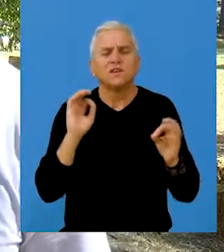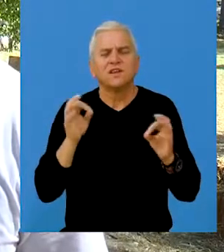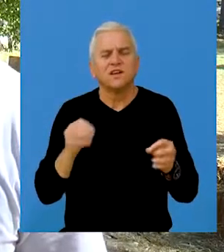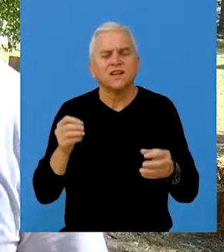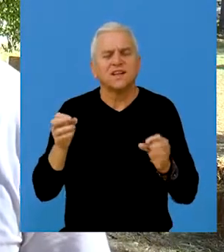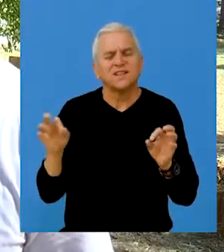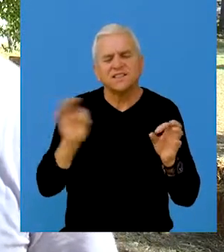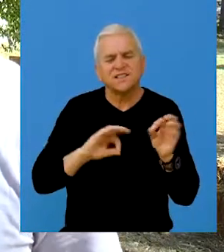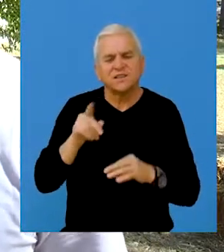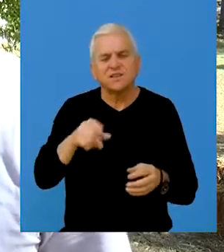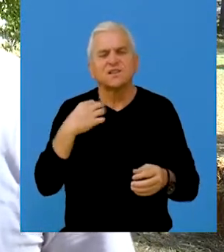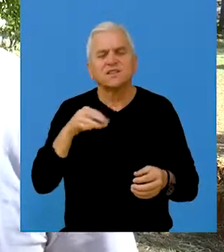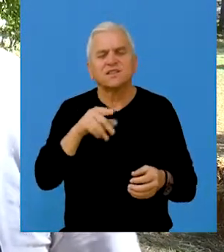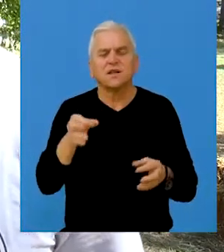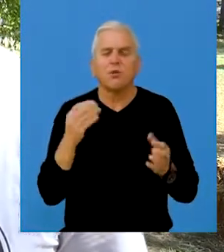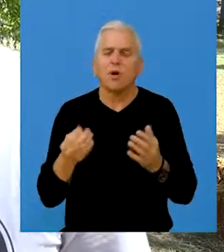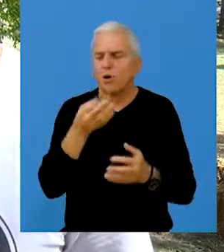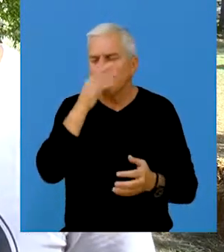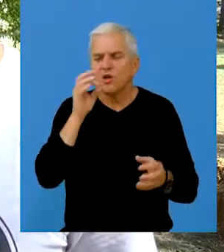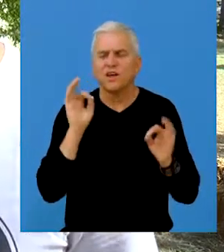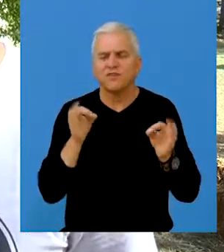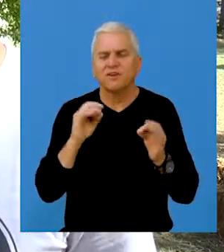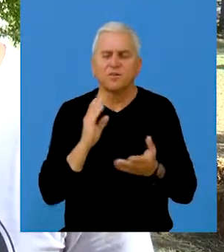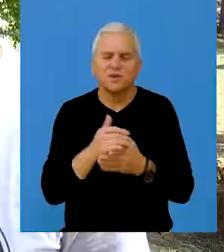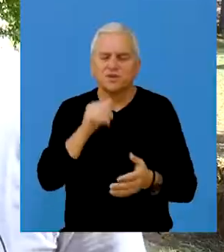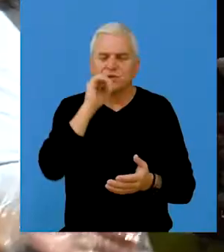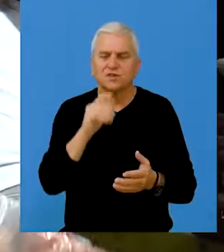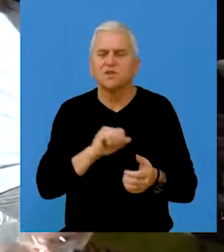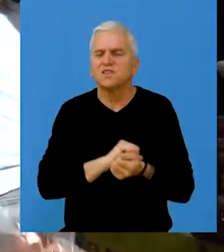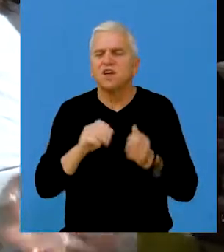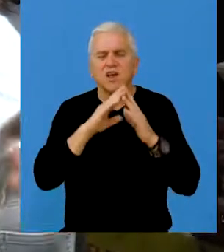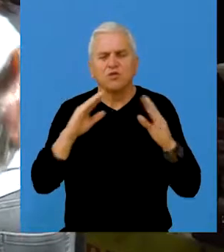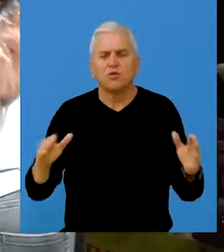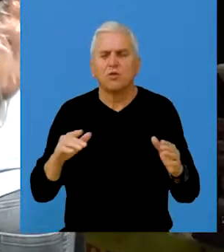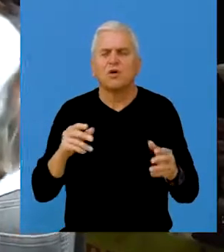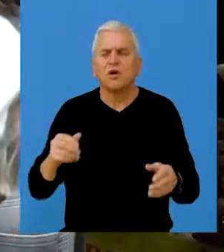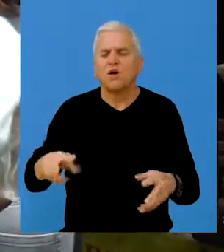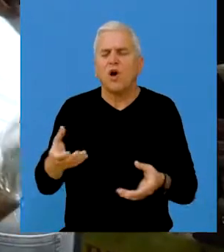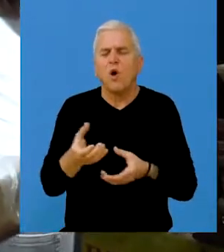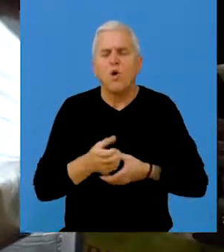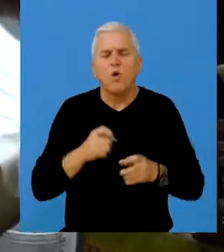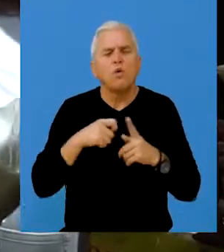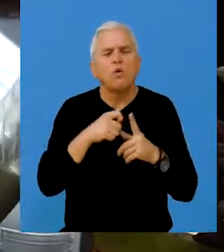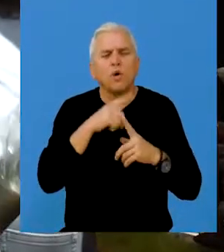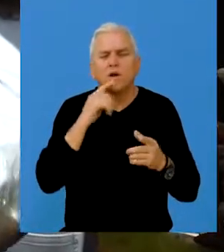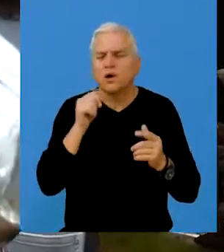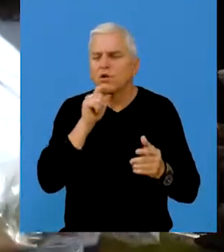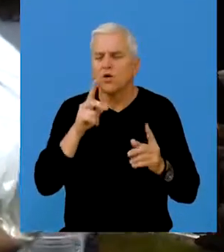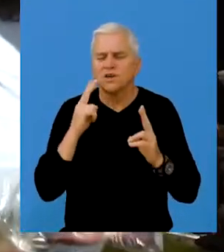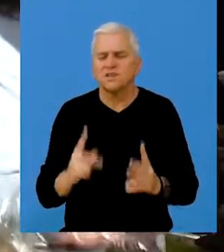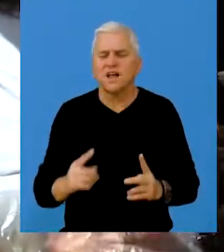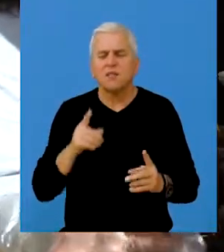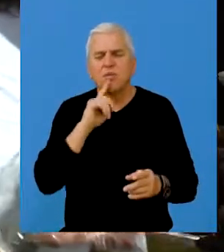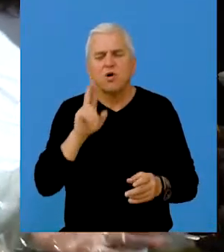kvalitetnija sirovina i samim tim bolji kvalitet pića. Sve domaće, znači kulen, prvenstveno koji sad